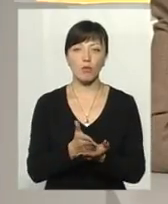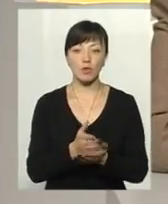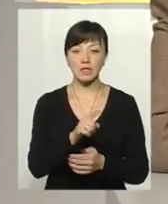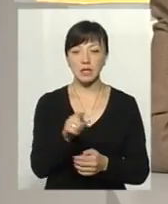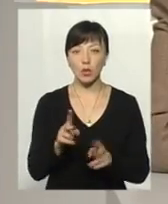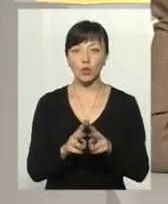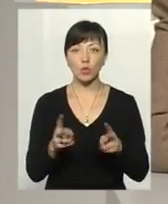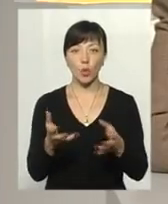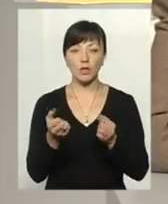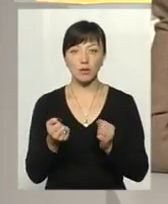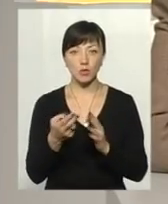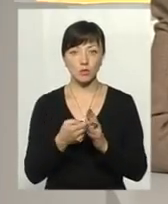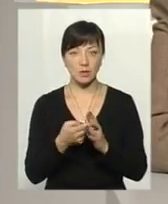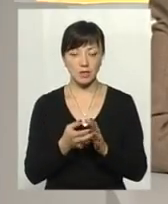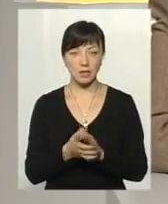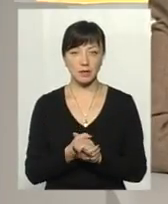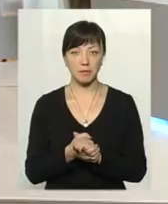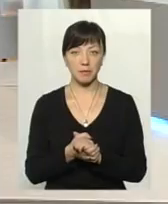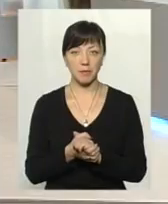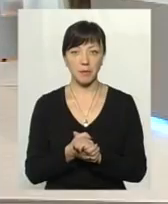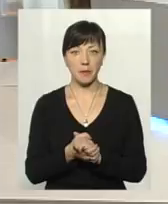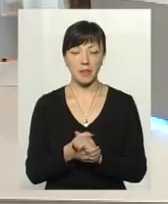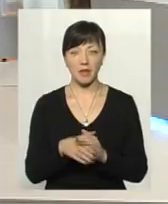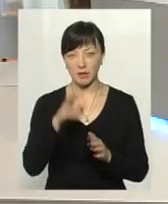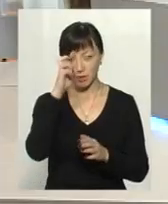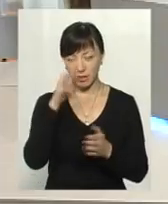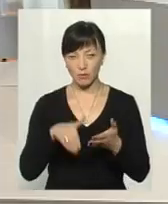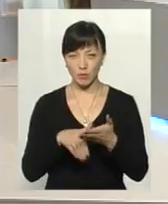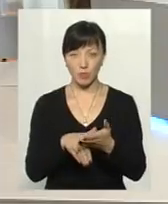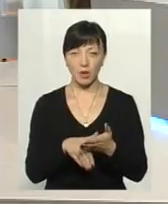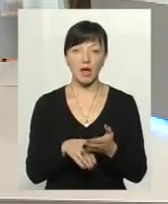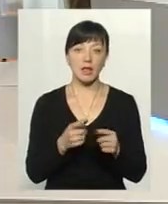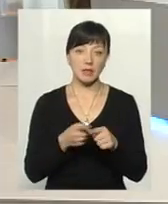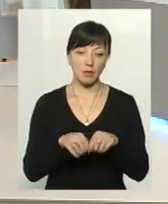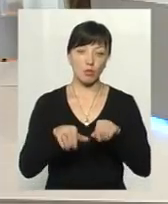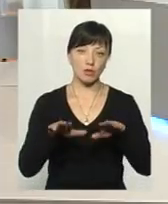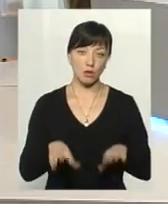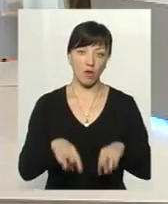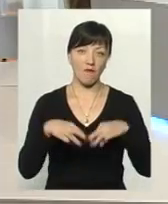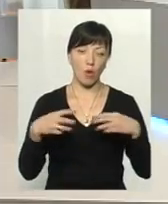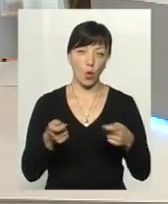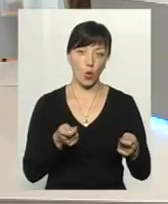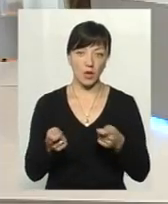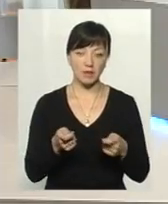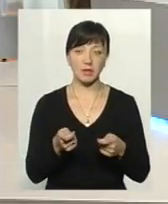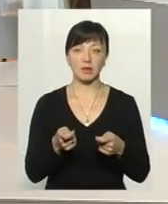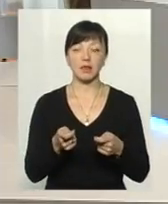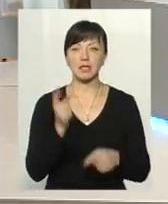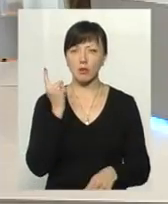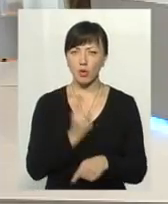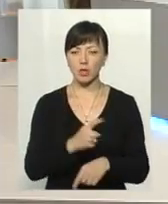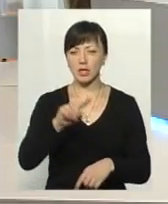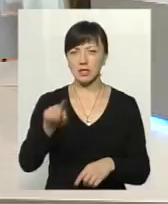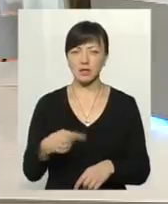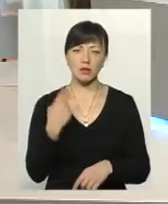з тих, хто отримує субсидії. Про це, зокрема, йдеться у постанові уряду. Цитую. Заборонити стягувати